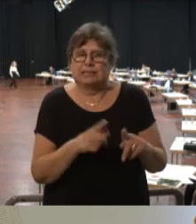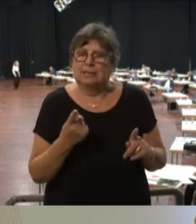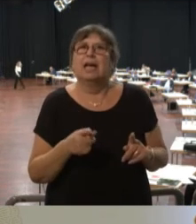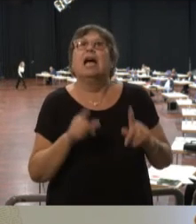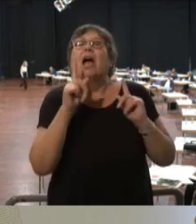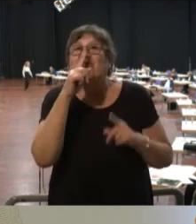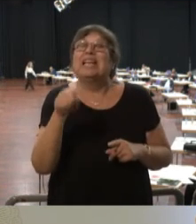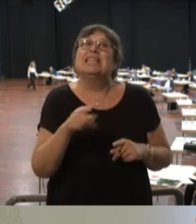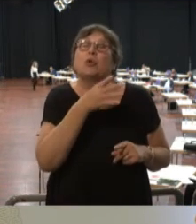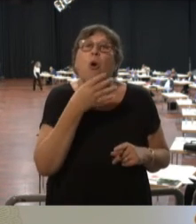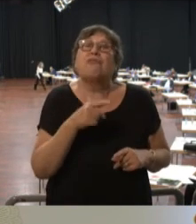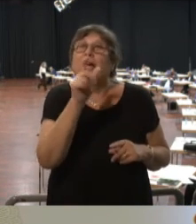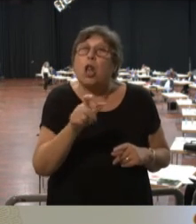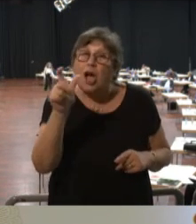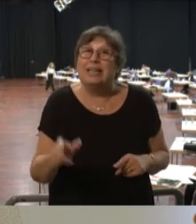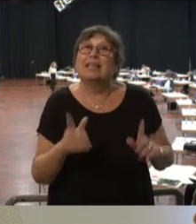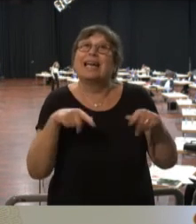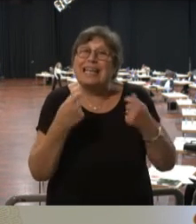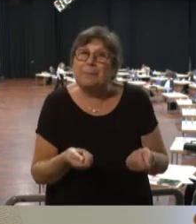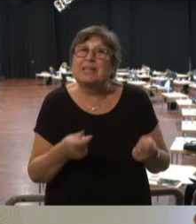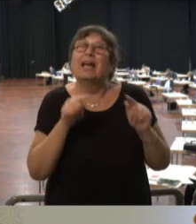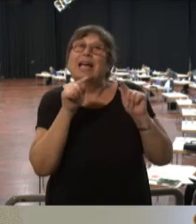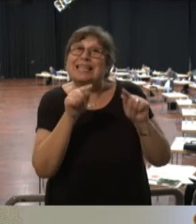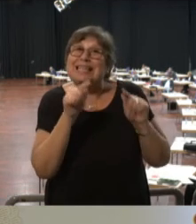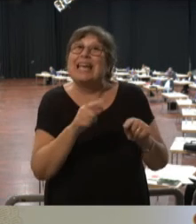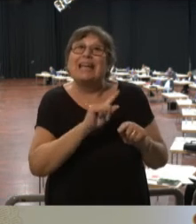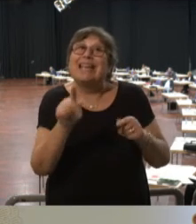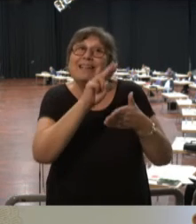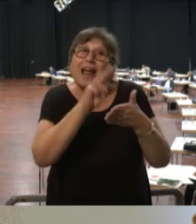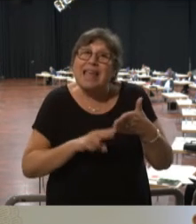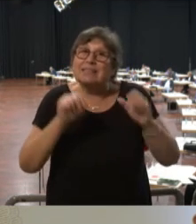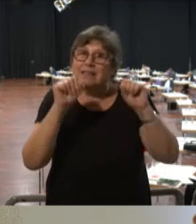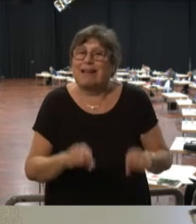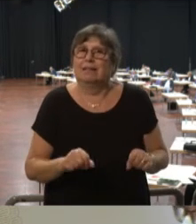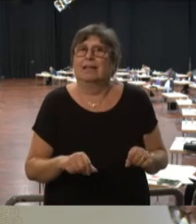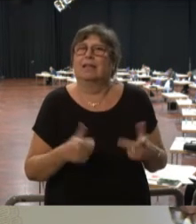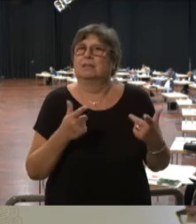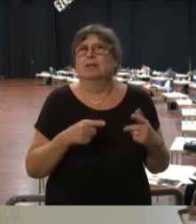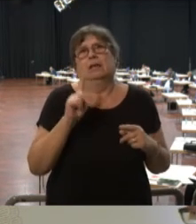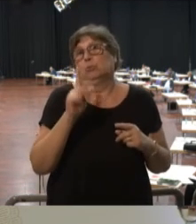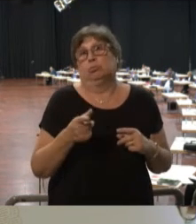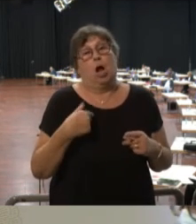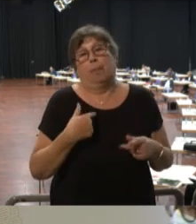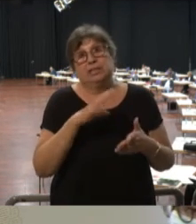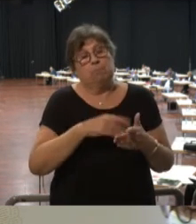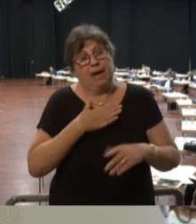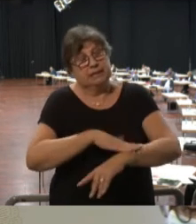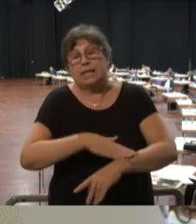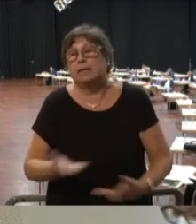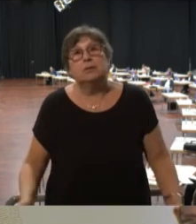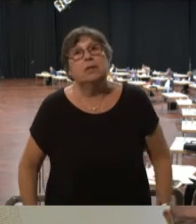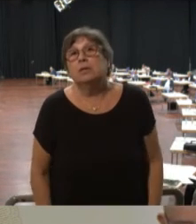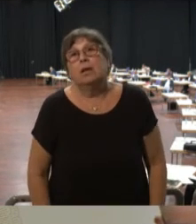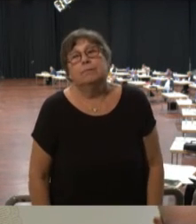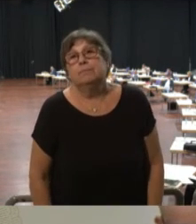es halt eben so viele Leute gibt, und wenn es so viele Leute gibt, die nicht lesen können... Das müssen wir alles abziehen hier, Frau Ries. Das